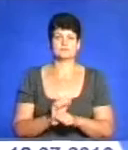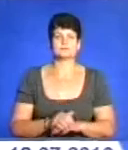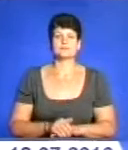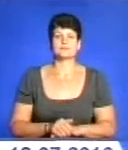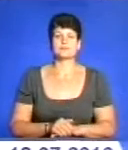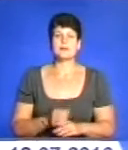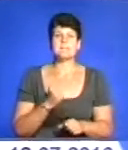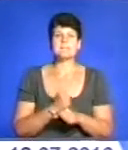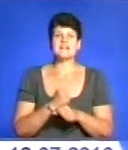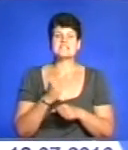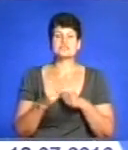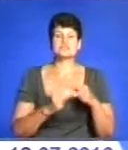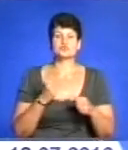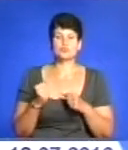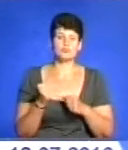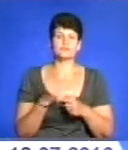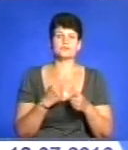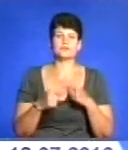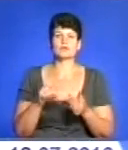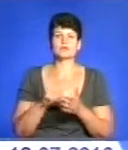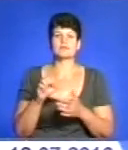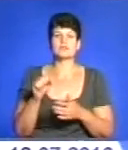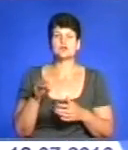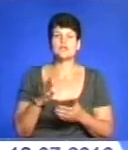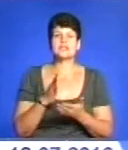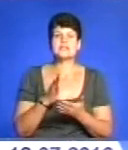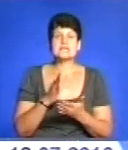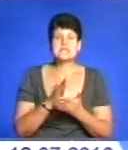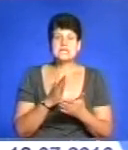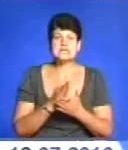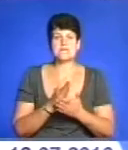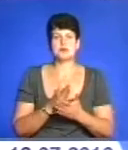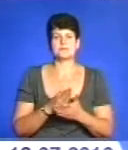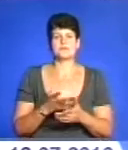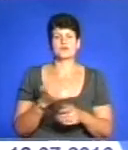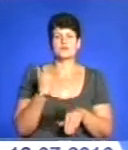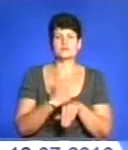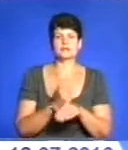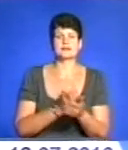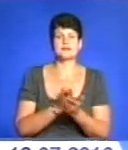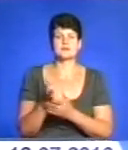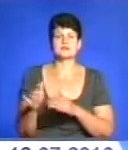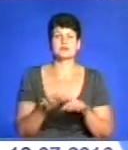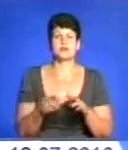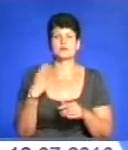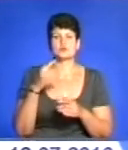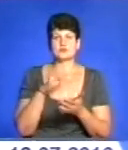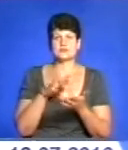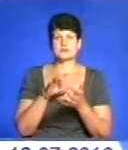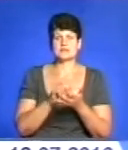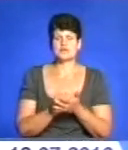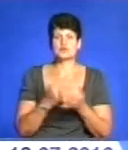Працевлаштування демобілізованих учасників АТО є сьогодні одним із пріоритетних напрямків діяльності Тернопільського обласного центру зайнятості.